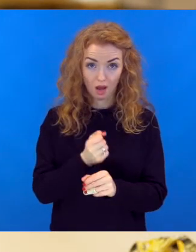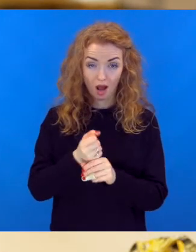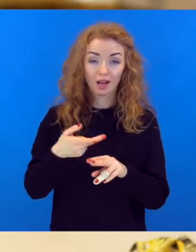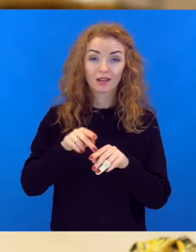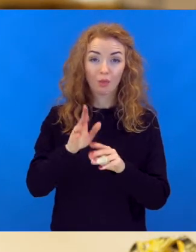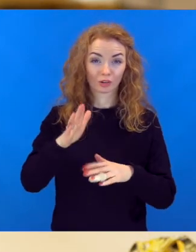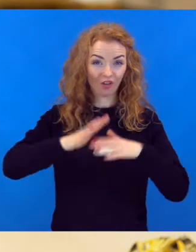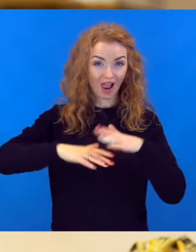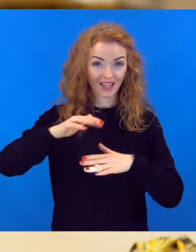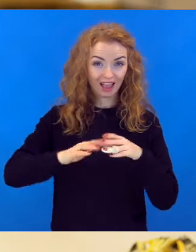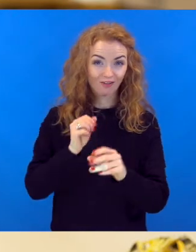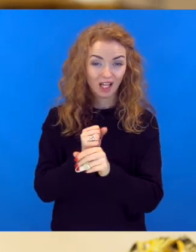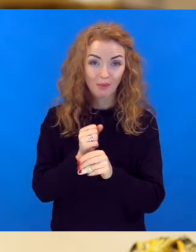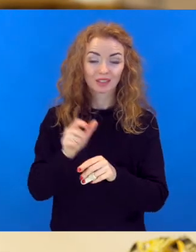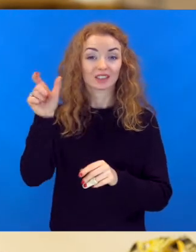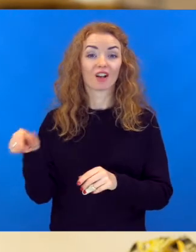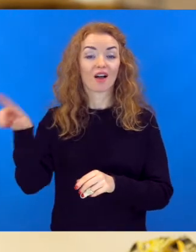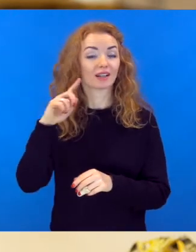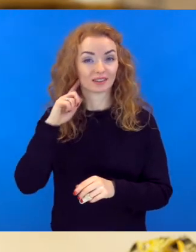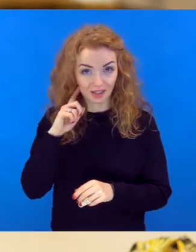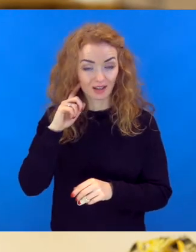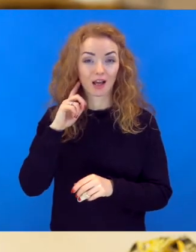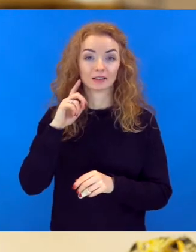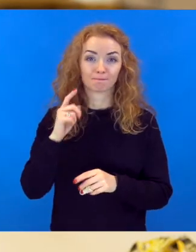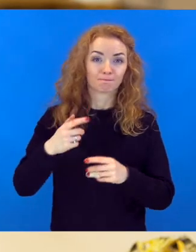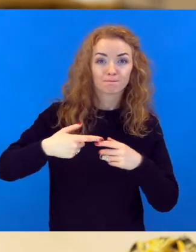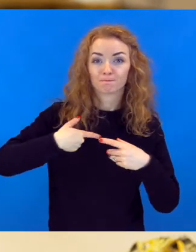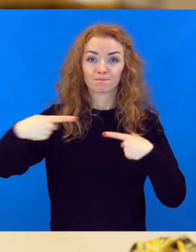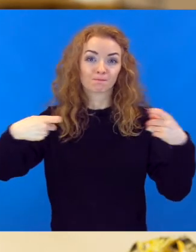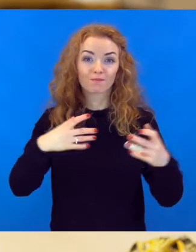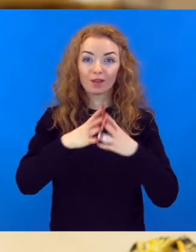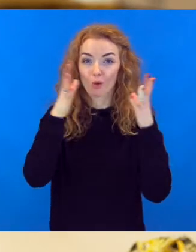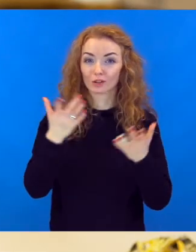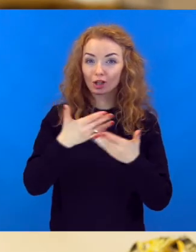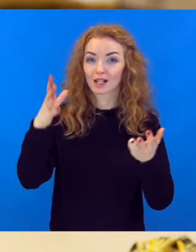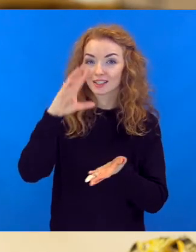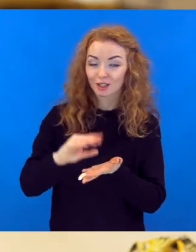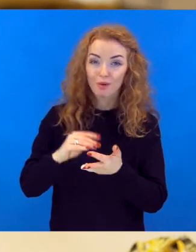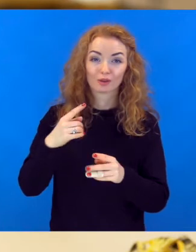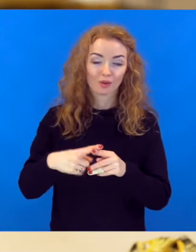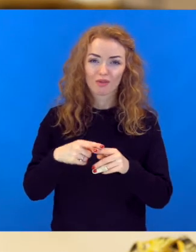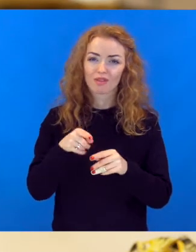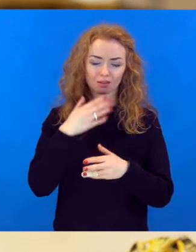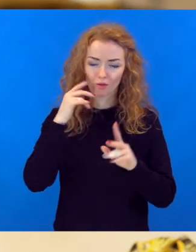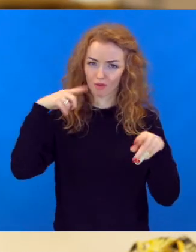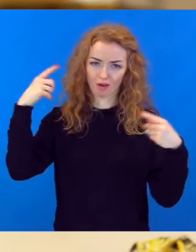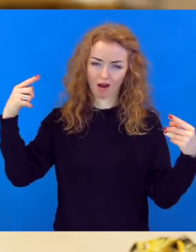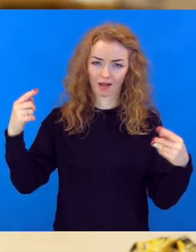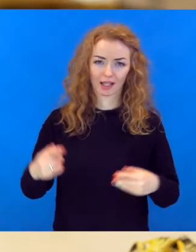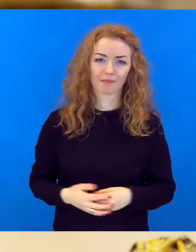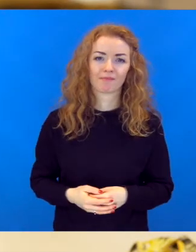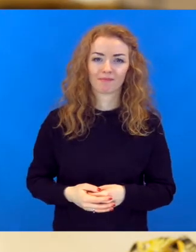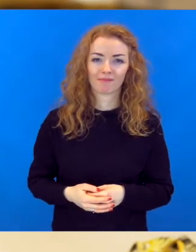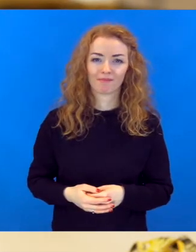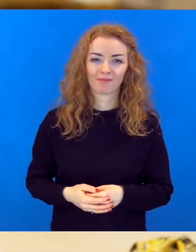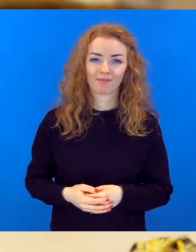patīk, tad tu to darīsi kvalitatīvi, tad cilvēki to dzirdēs, tev būs vairāk iespēja. Tas vienkārši nav tik